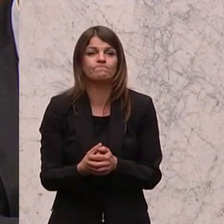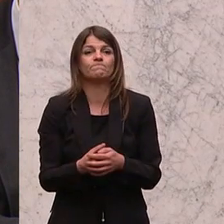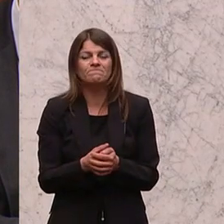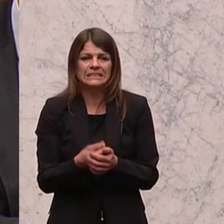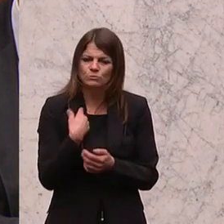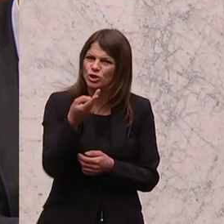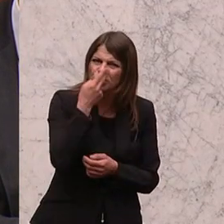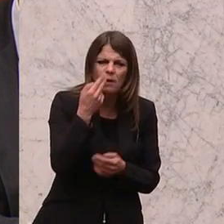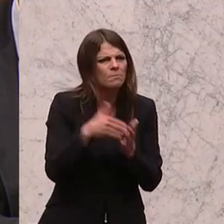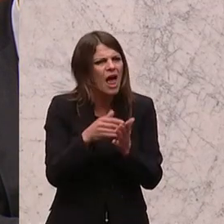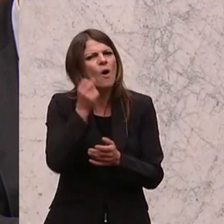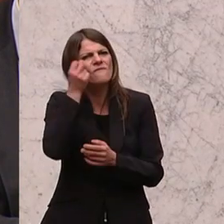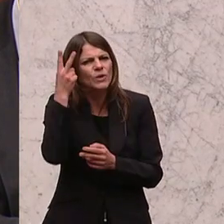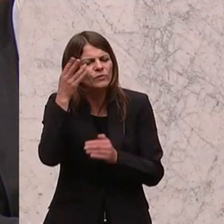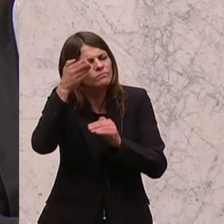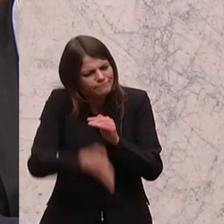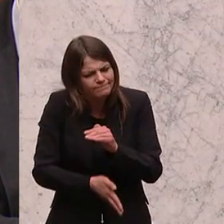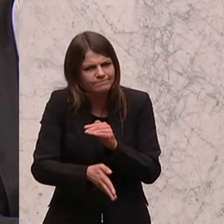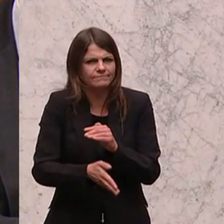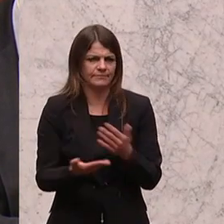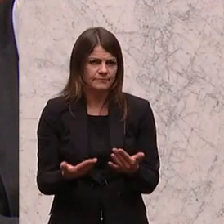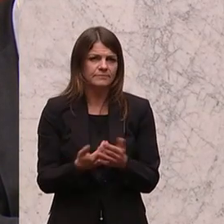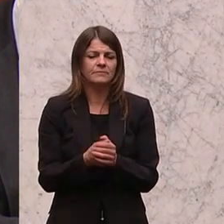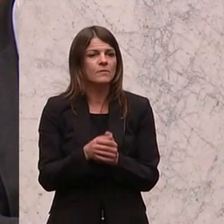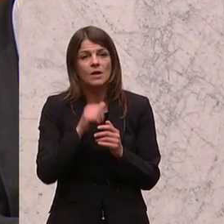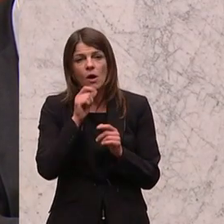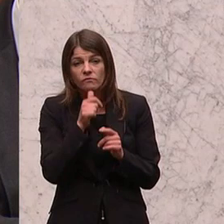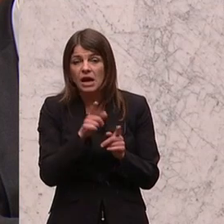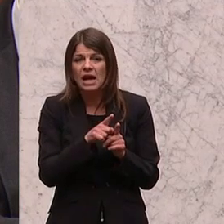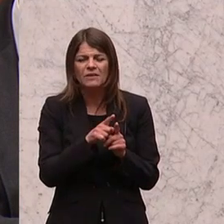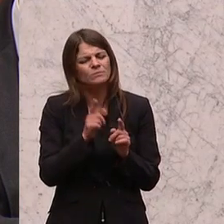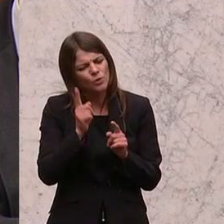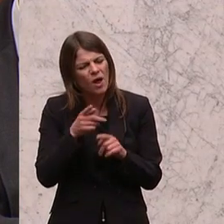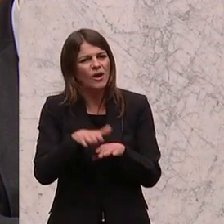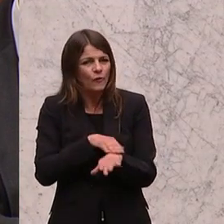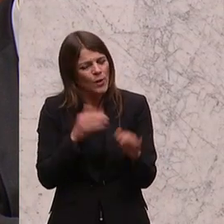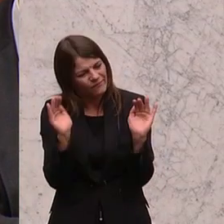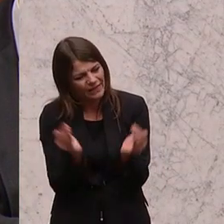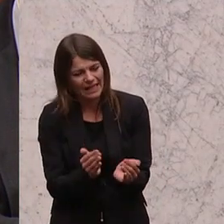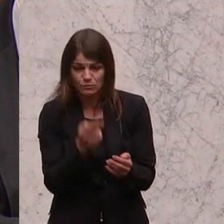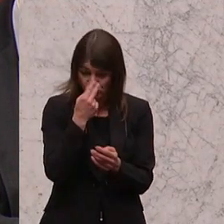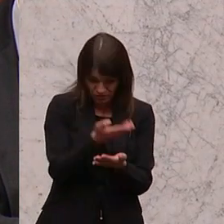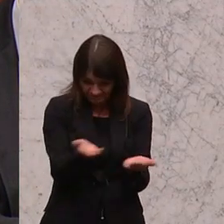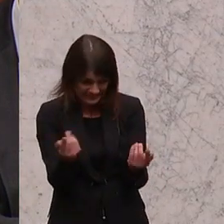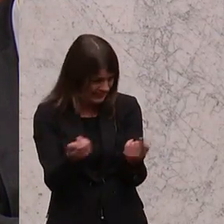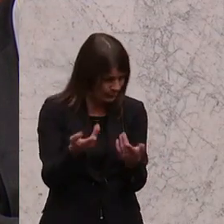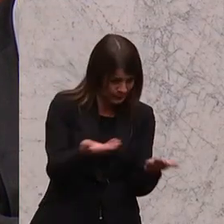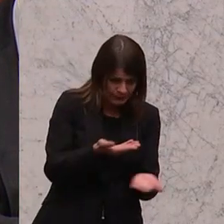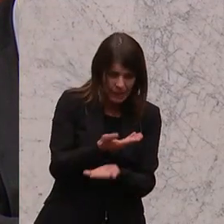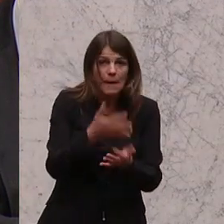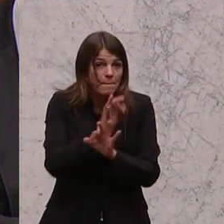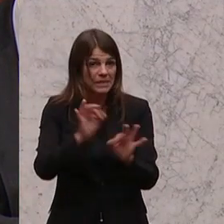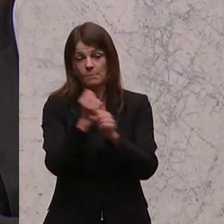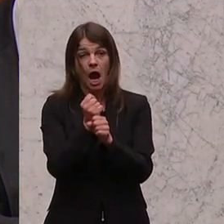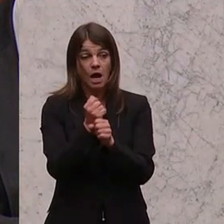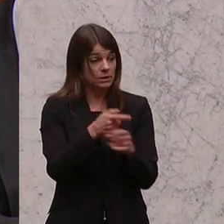schauen, dass wir ein vernünftiges Ende finden, möglichst ohne Emotionen. Wir schauen, dass wir das Beste machen aus der Situation. Und ich sage das deshalb,